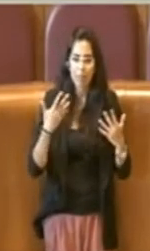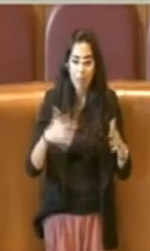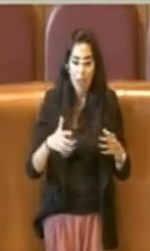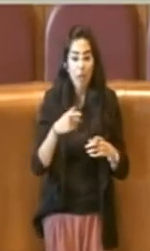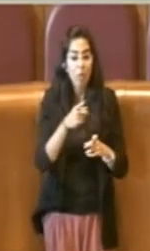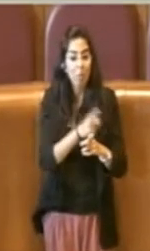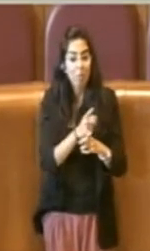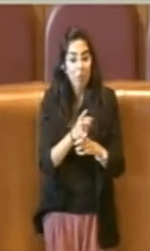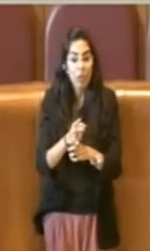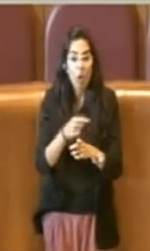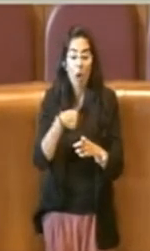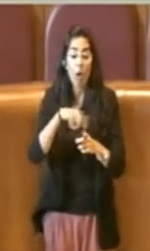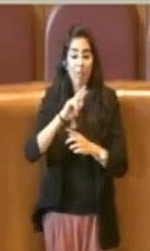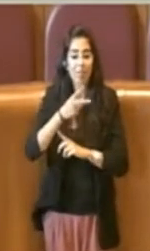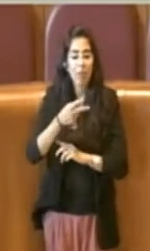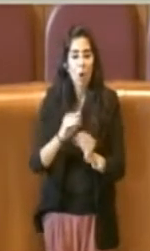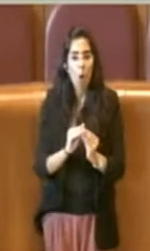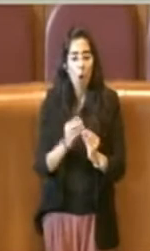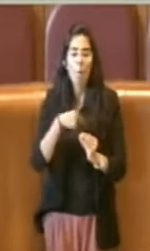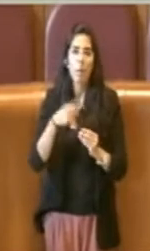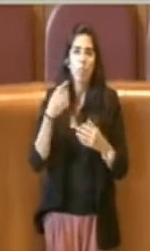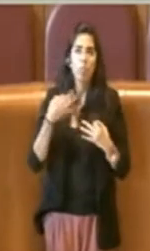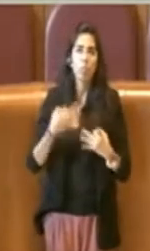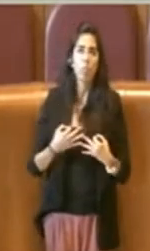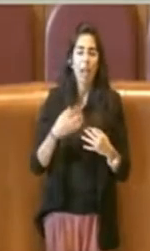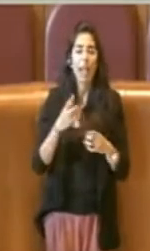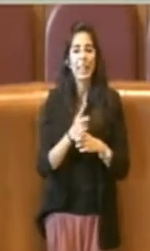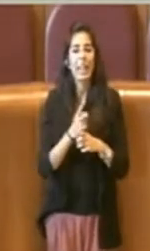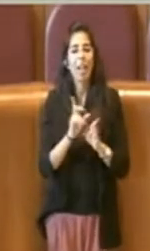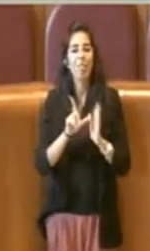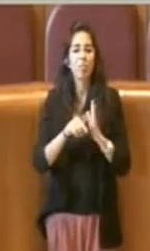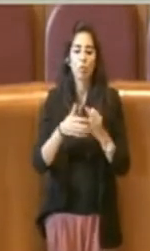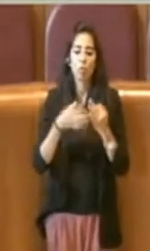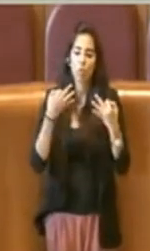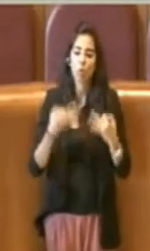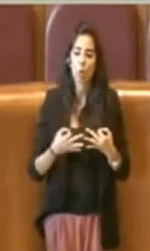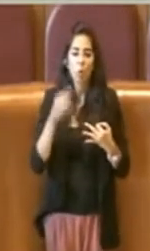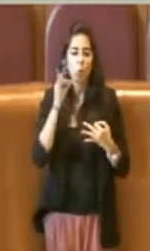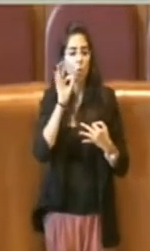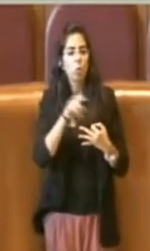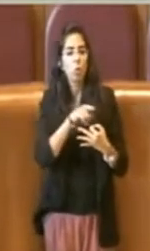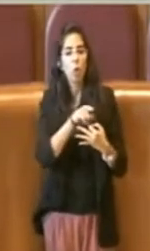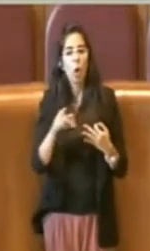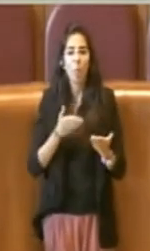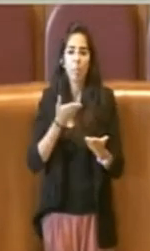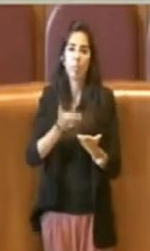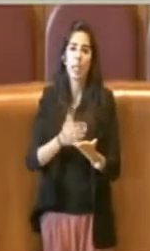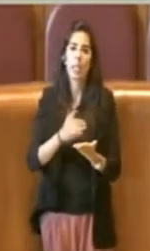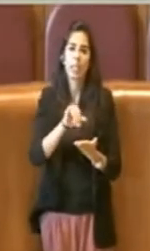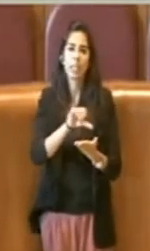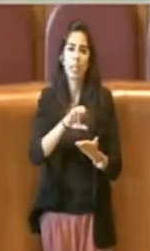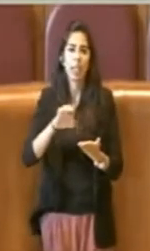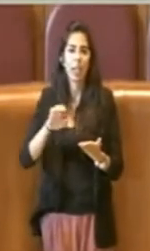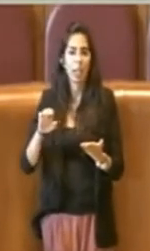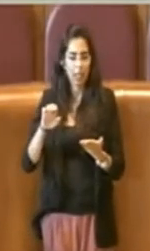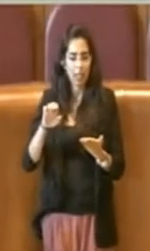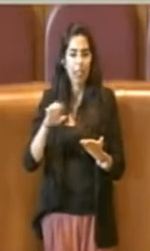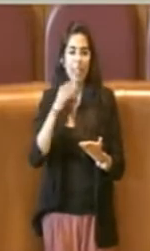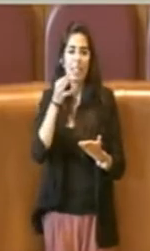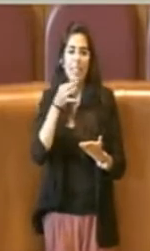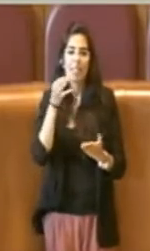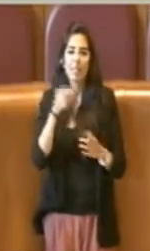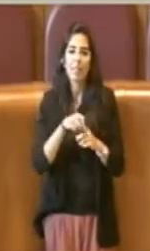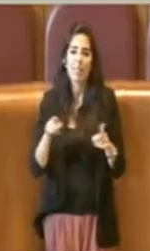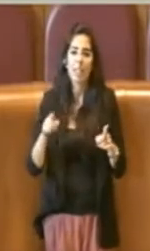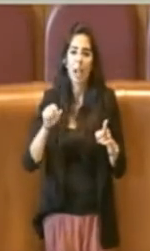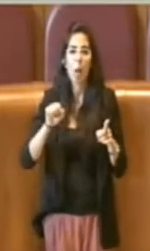avere dei tempi congrui per la presentazione dell'ISEE e quindi godere